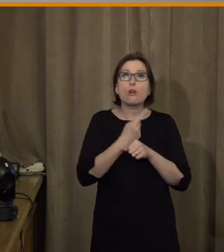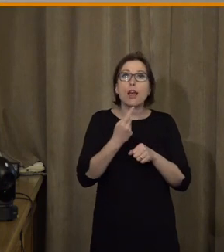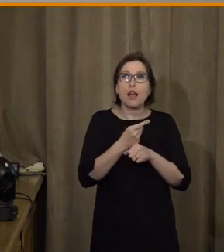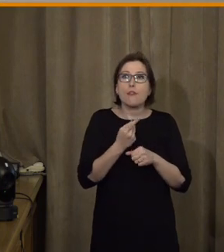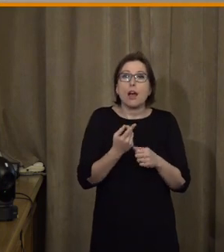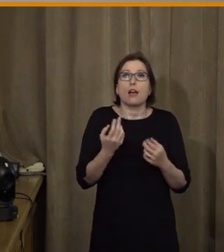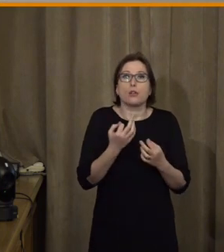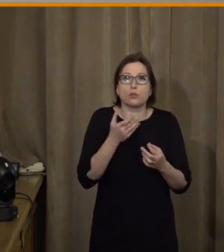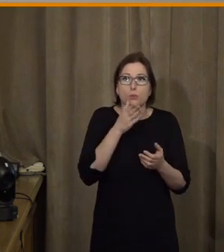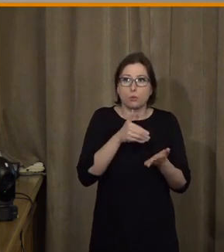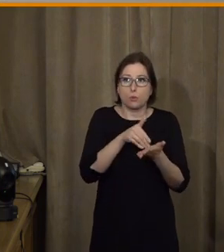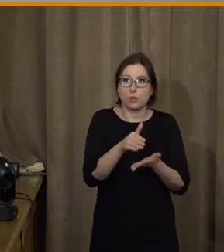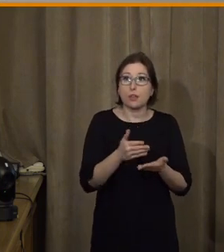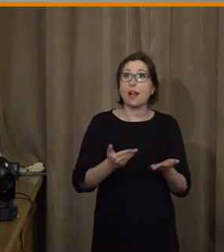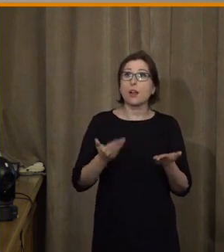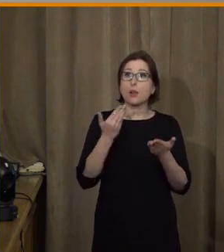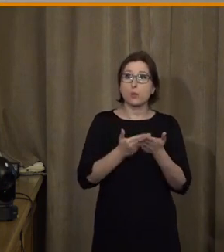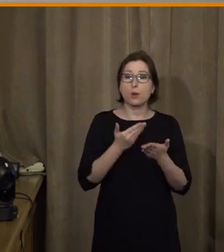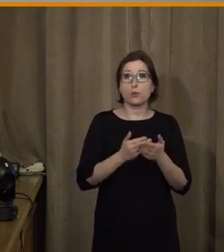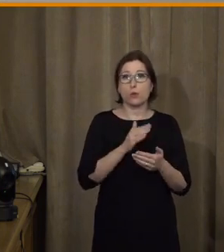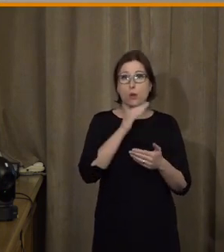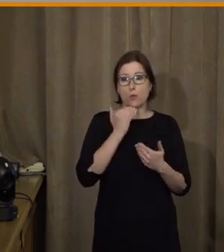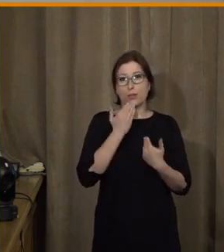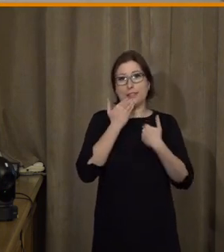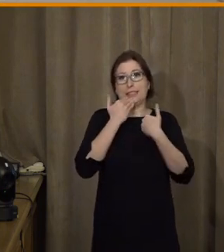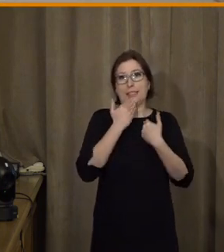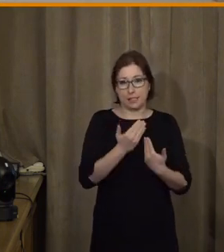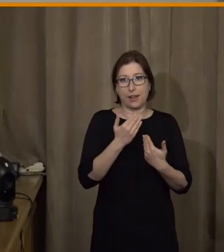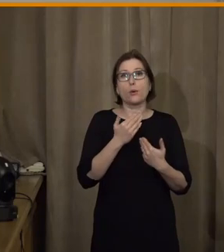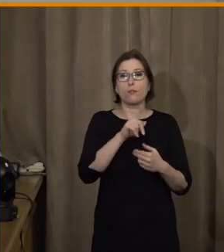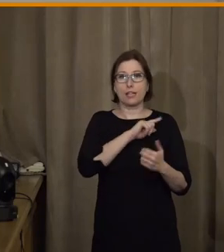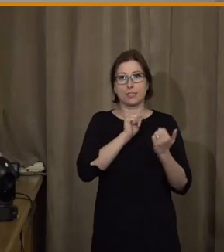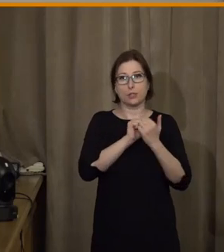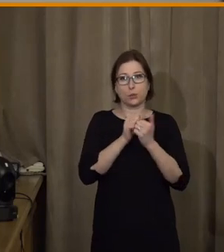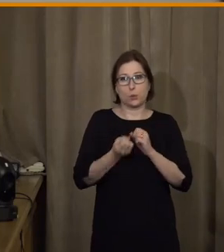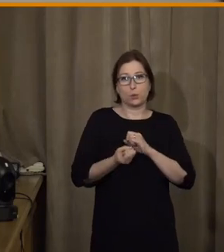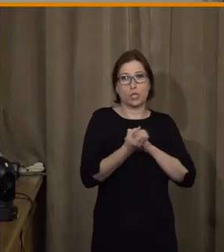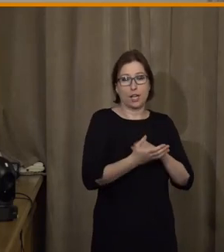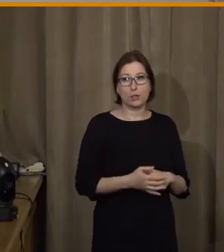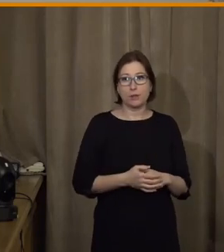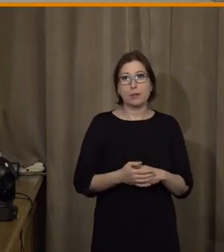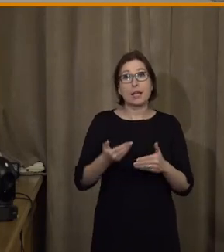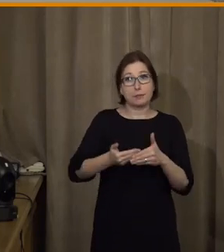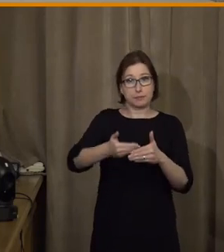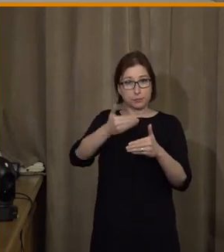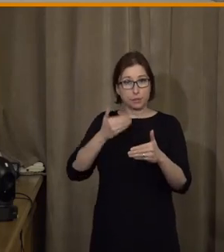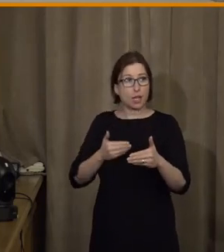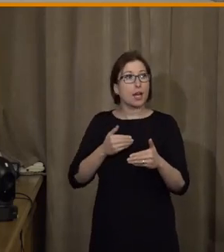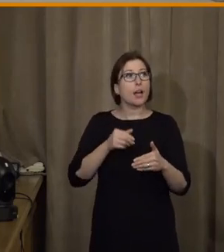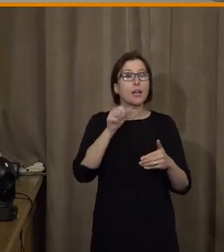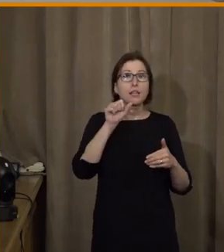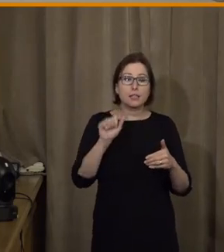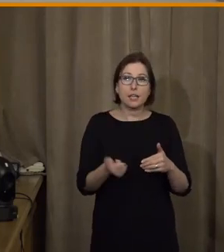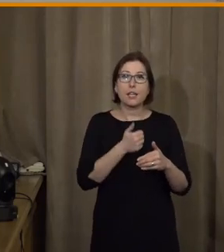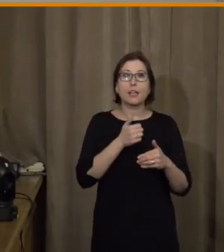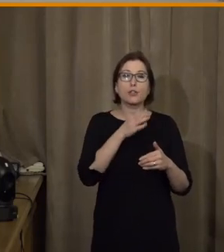přistupovat. Takže opravdu to je, děkujeme i za sdílení osobní zkušenosti. A my ještě předtím, než